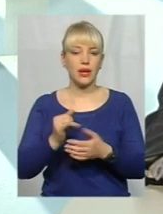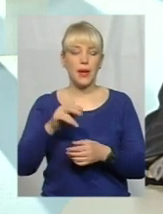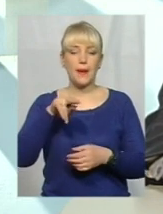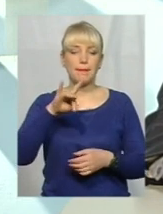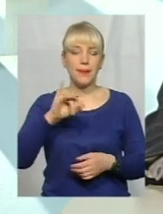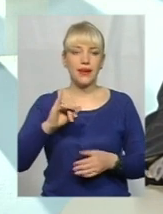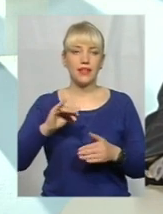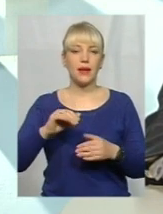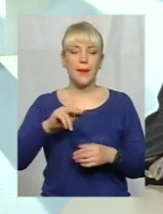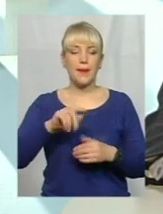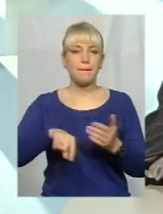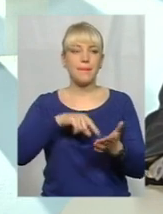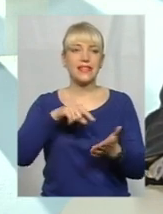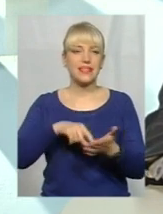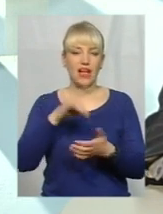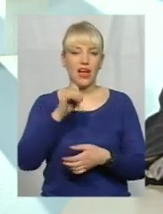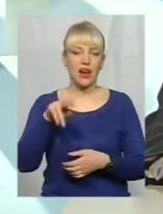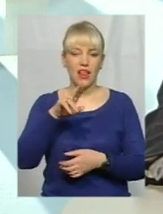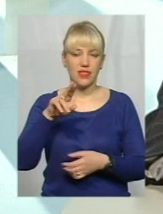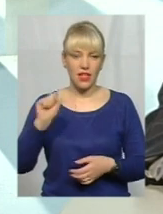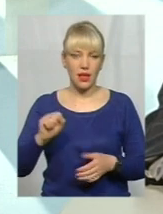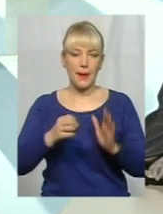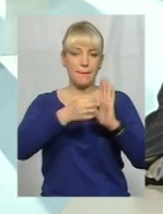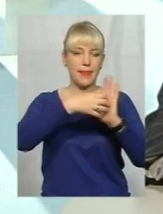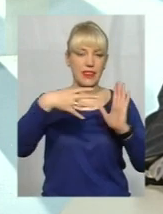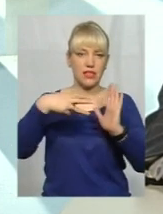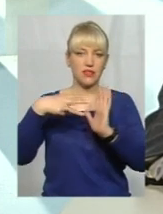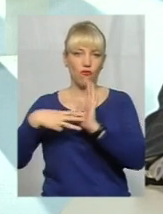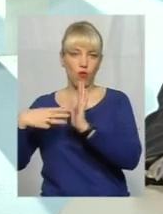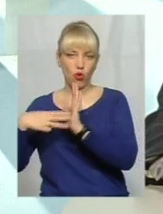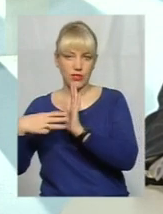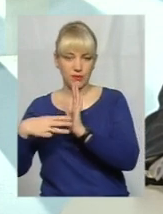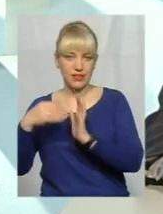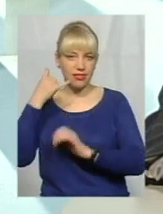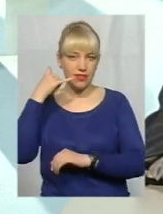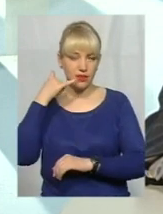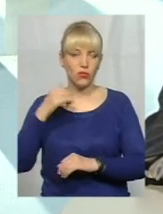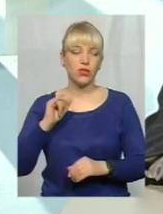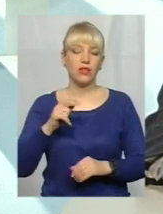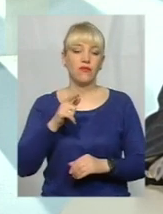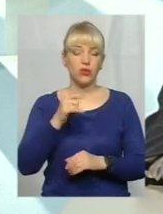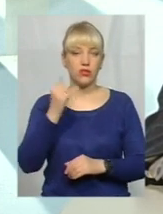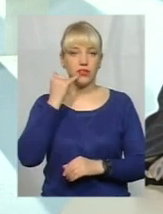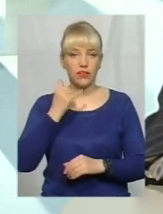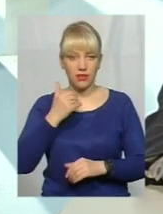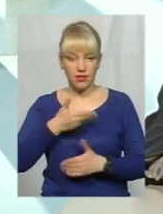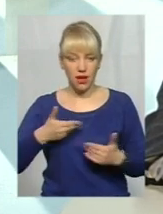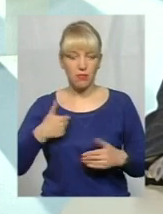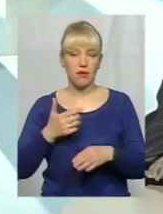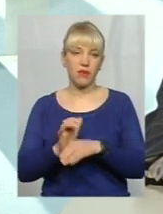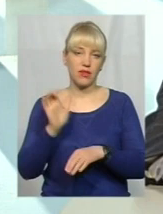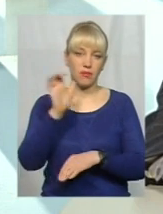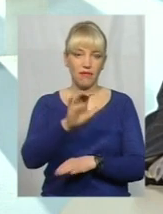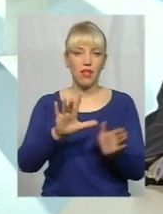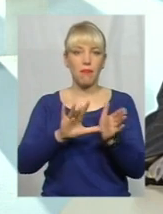раді, 1580 є така служба, вони знаходять до нас, і ми відправляємо бригаду,